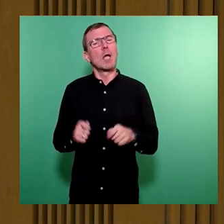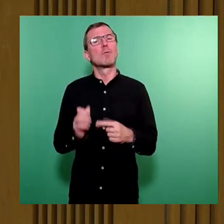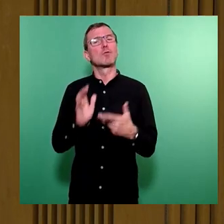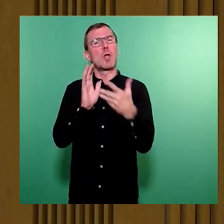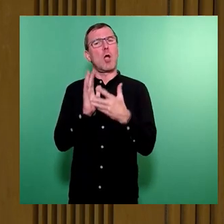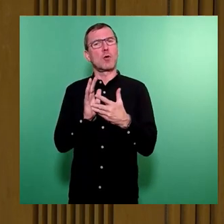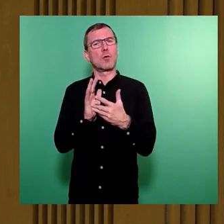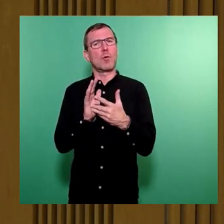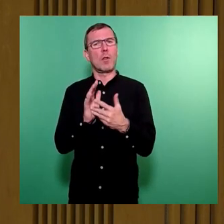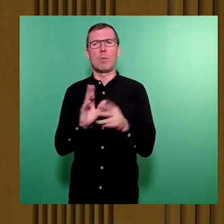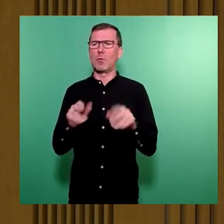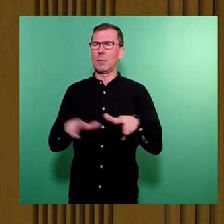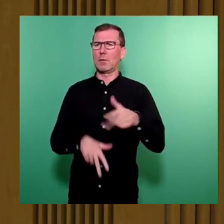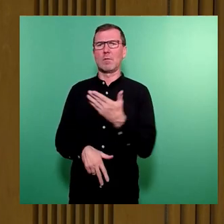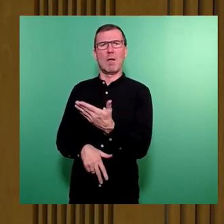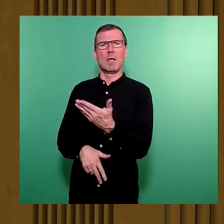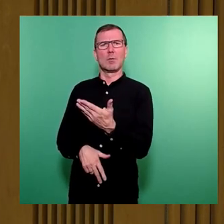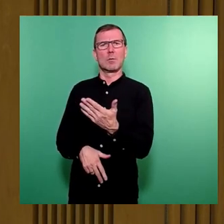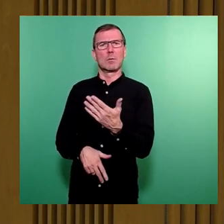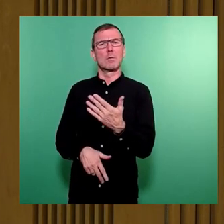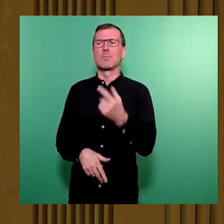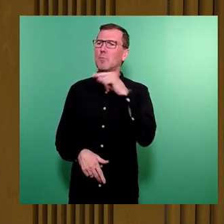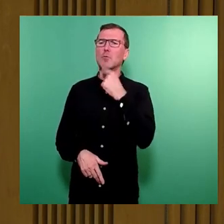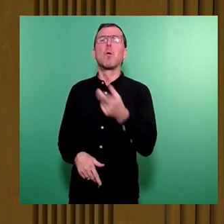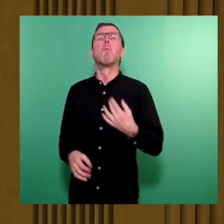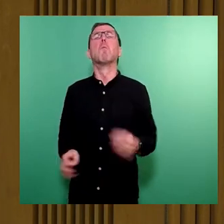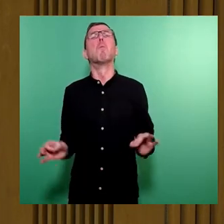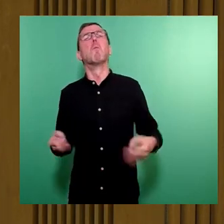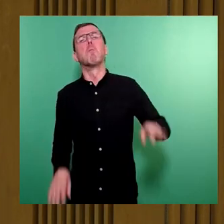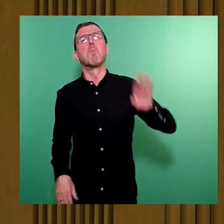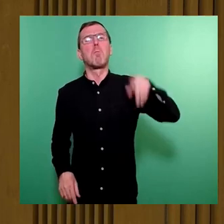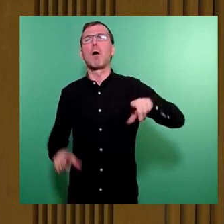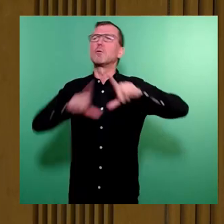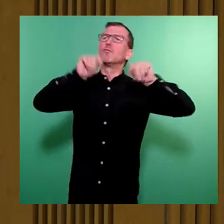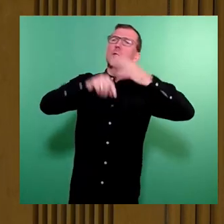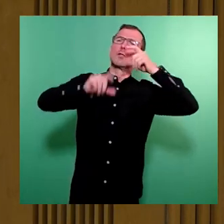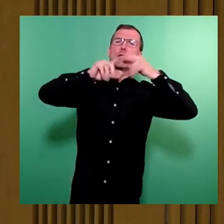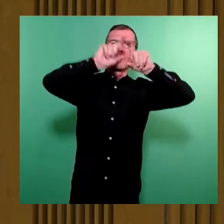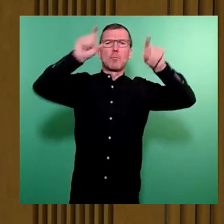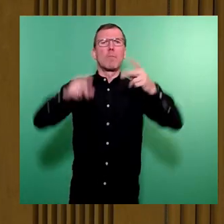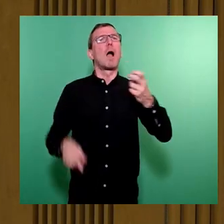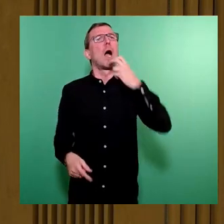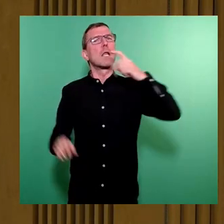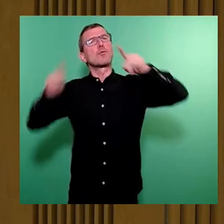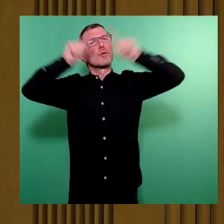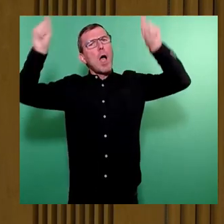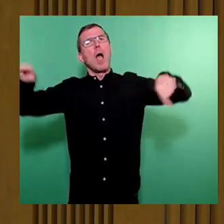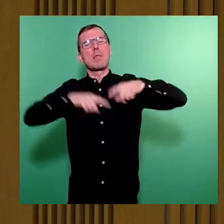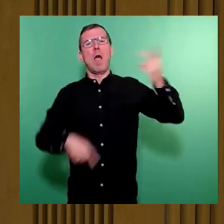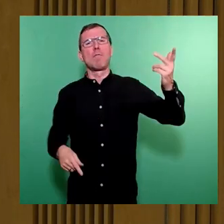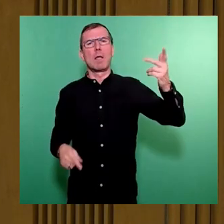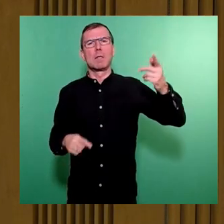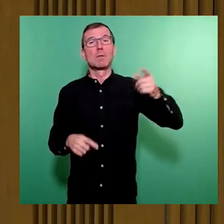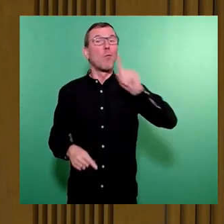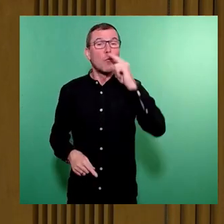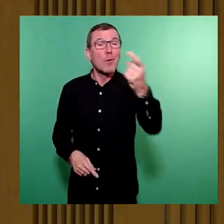hat aber die Stadtverwaltung die Meinung vertreten, das sei nicht notwendig, weil in diesen elektronischen Tafeln, wo es aber auch auf der ganzen Strecke nur eine